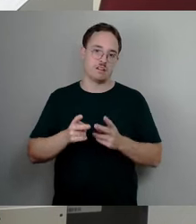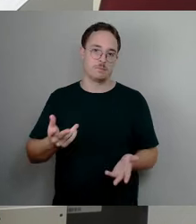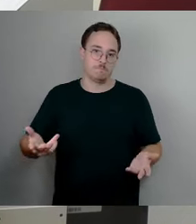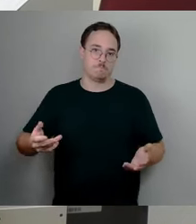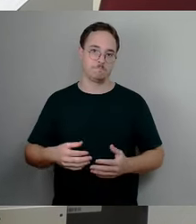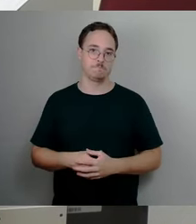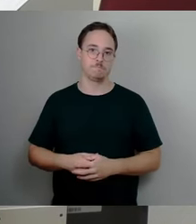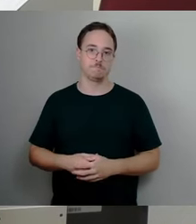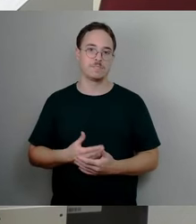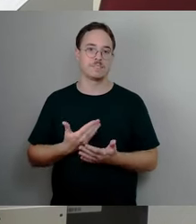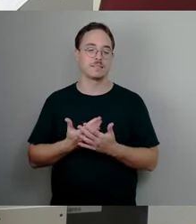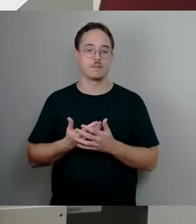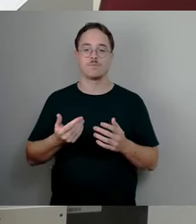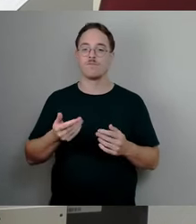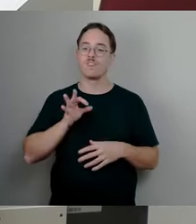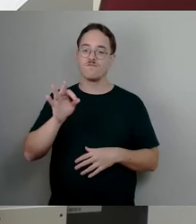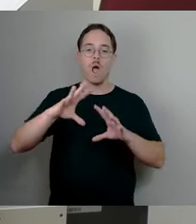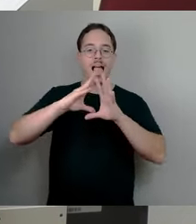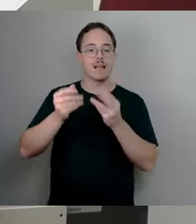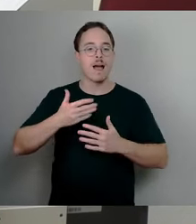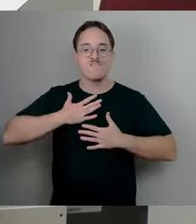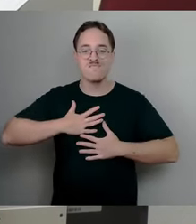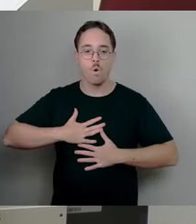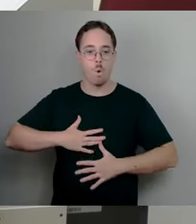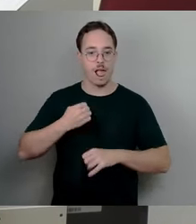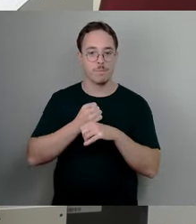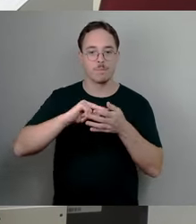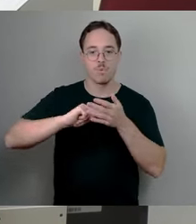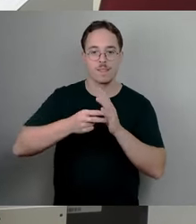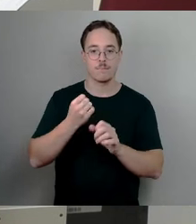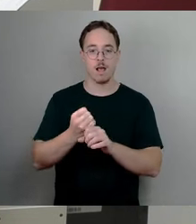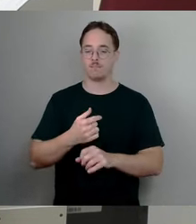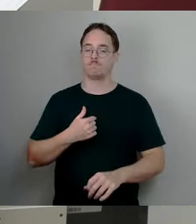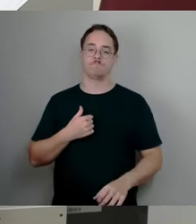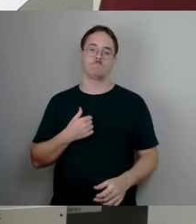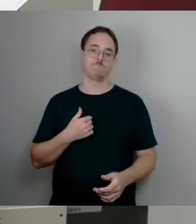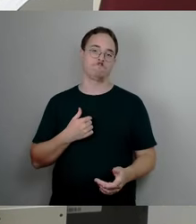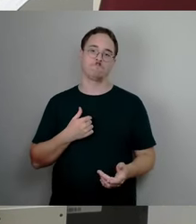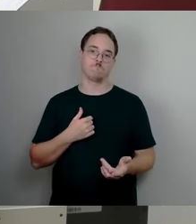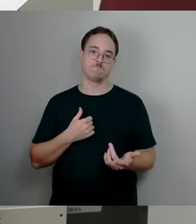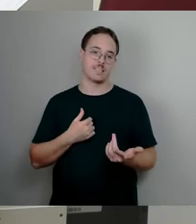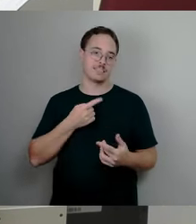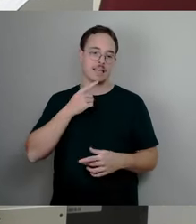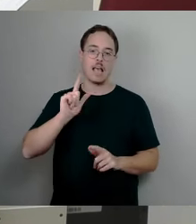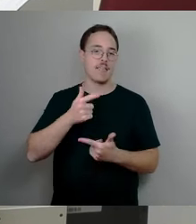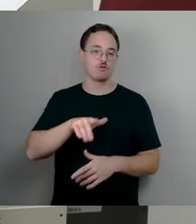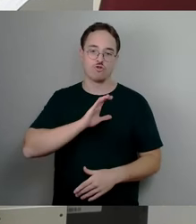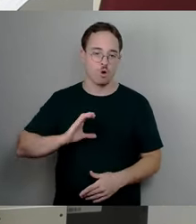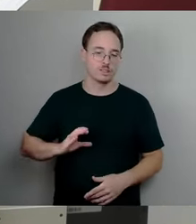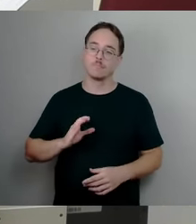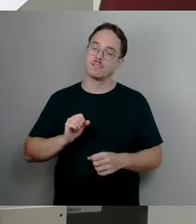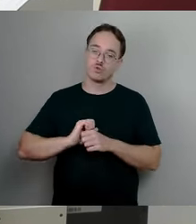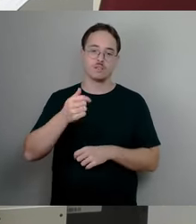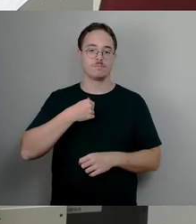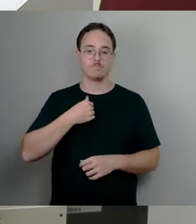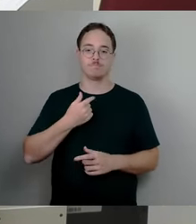Bodenpolitik hier vorerst keine Chance haben. Aber ich wenigstens werde nicht müde werden, immer wieder darauf hinzuweisen. Deswegen kann ich nur